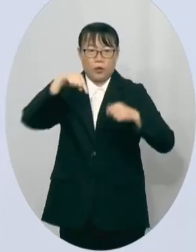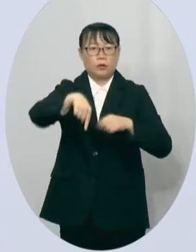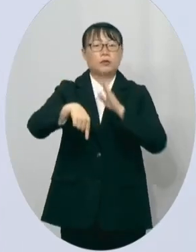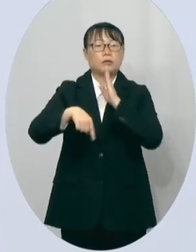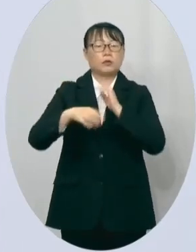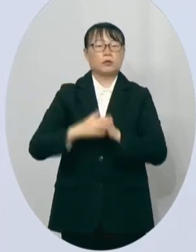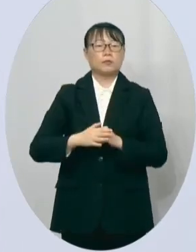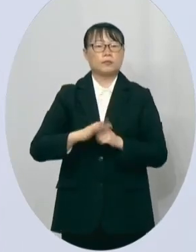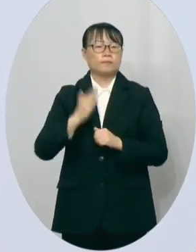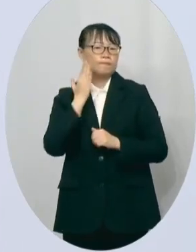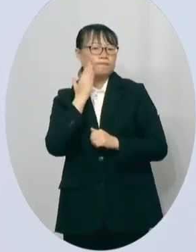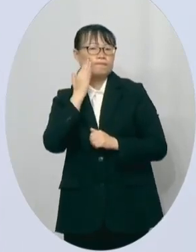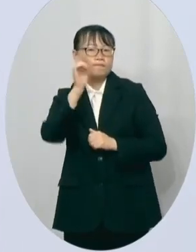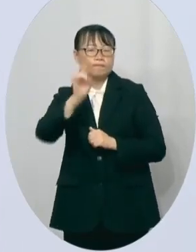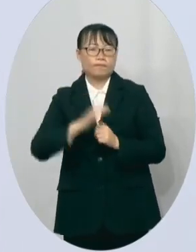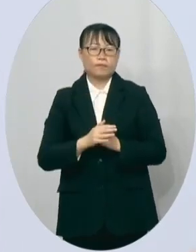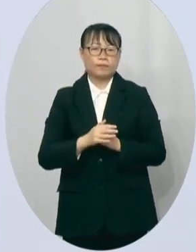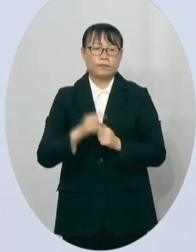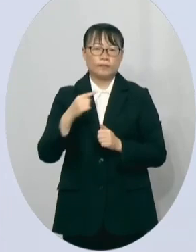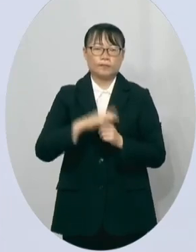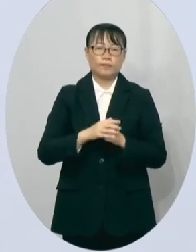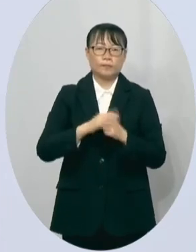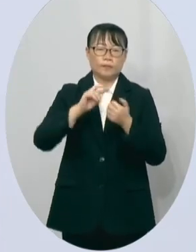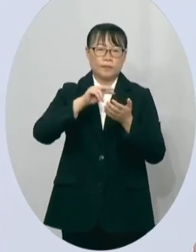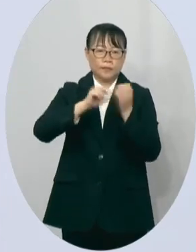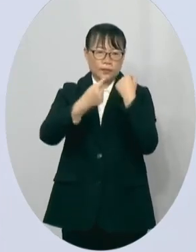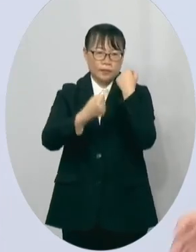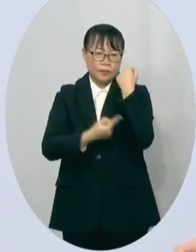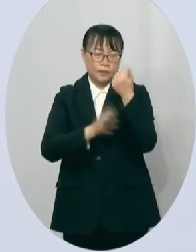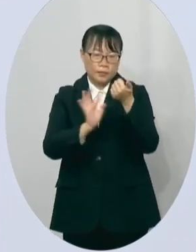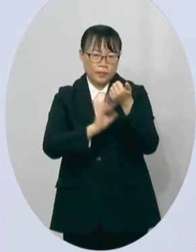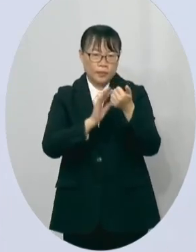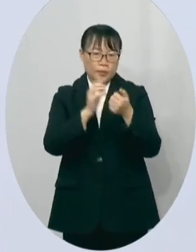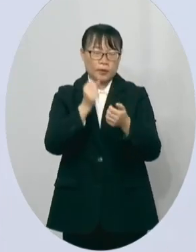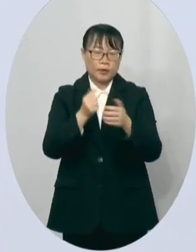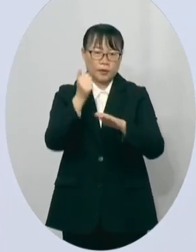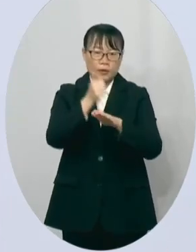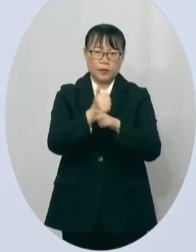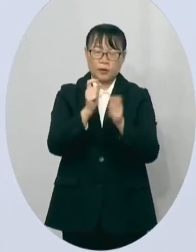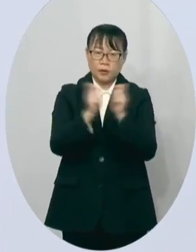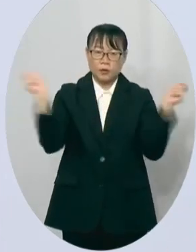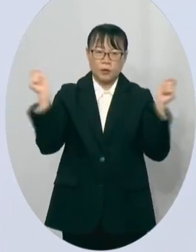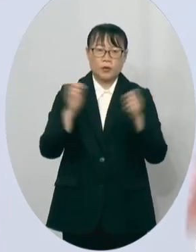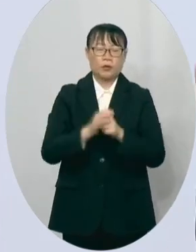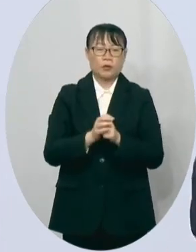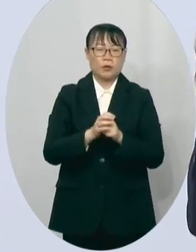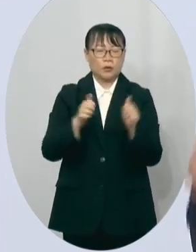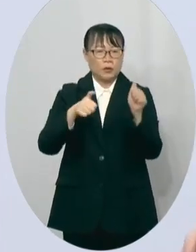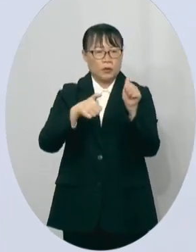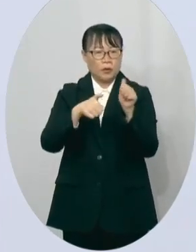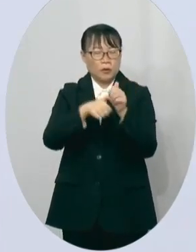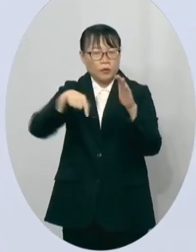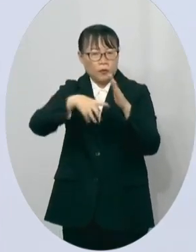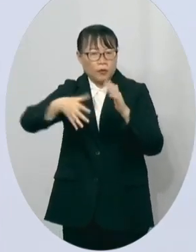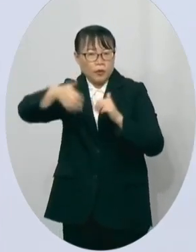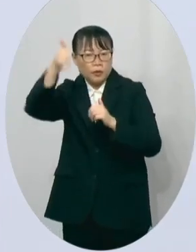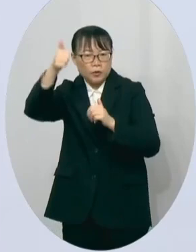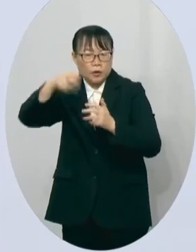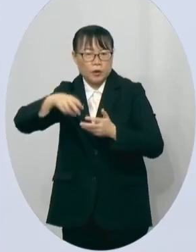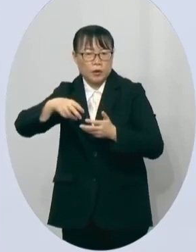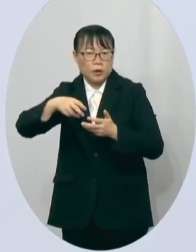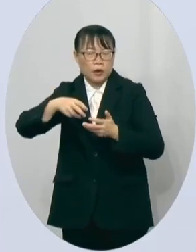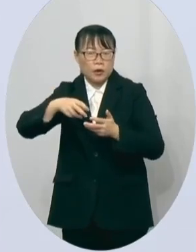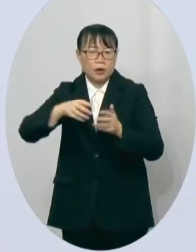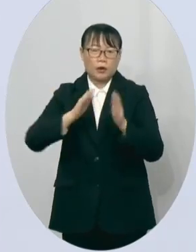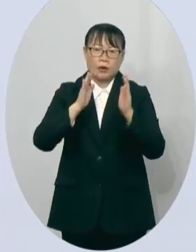很可惜他连当立法委员当那么久他说副院长很少提案他不会不知道政府院长在立法院是没有在